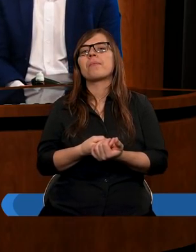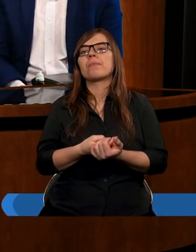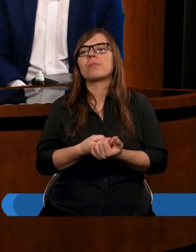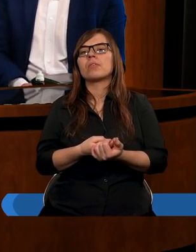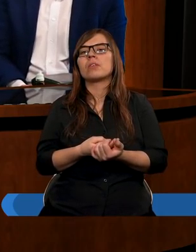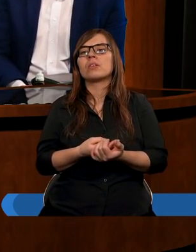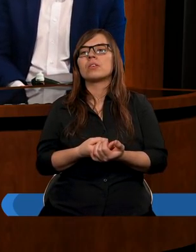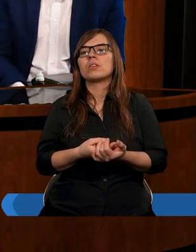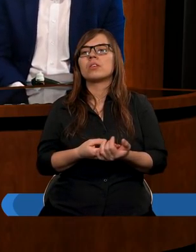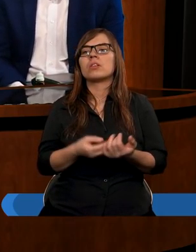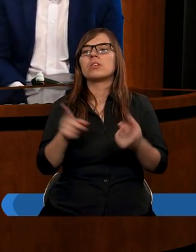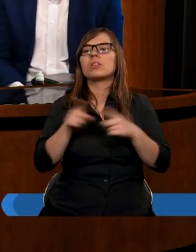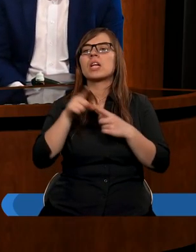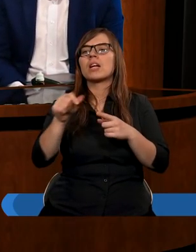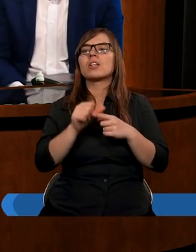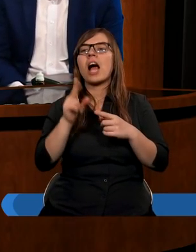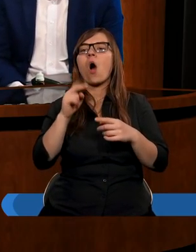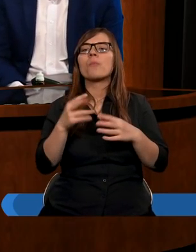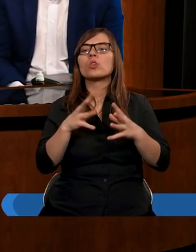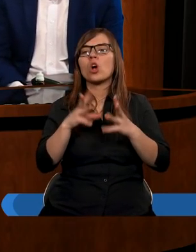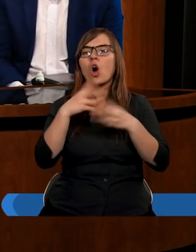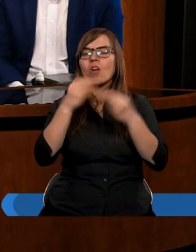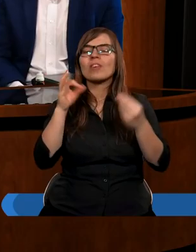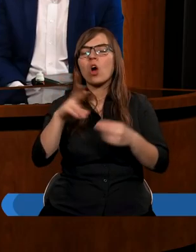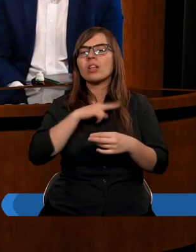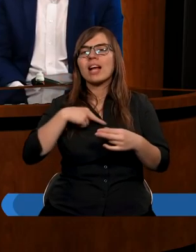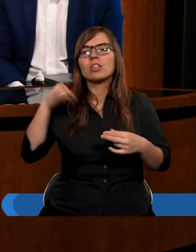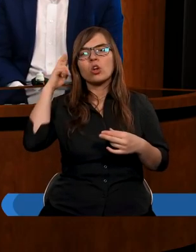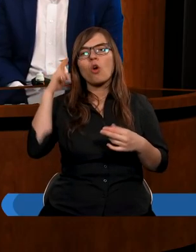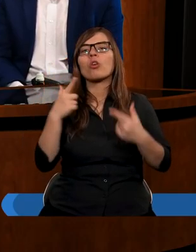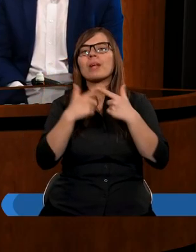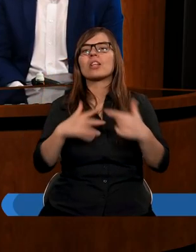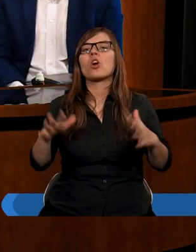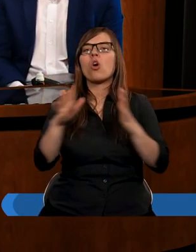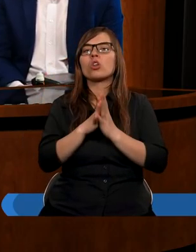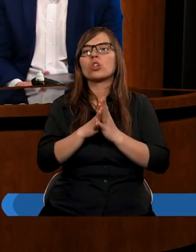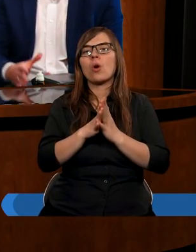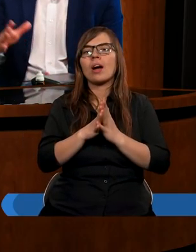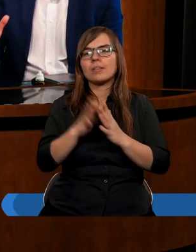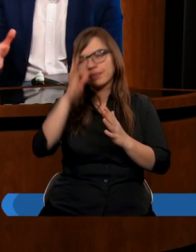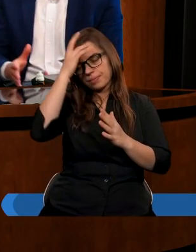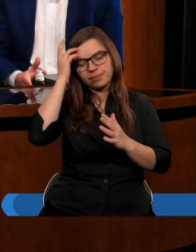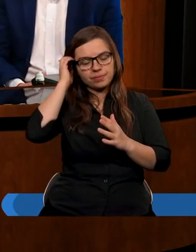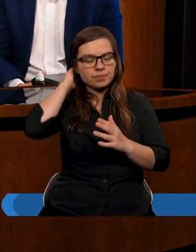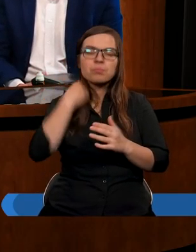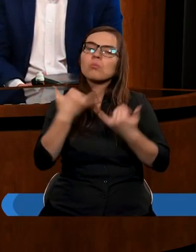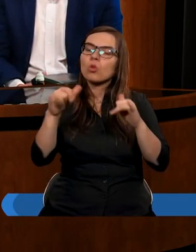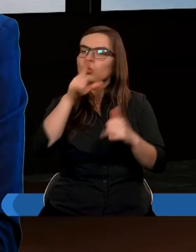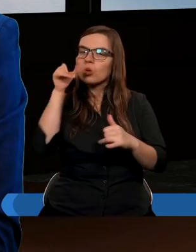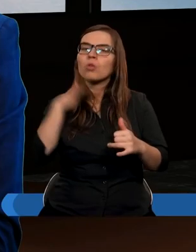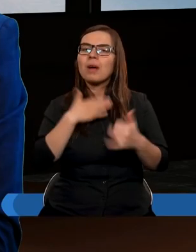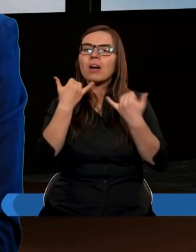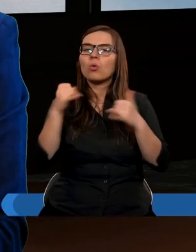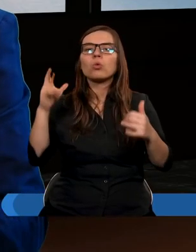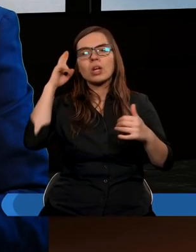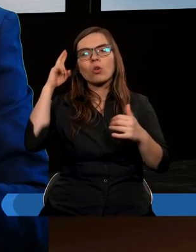Ja myślę, że cały tutaj szkopuł się rozbija o nasze zrozumienie Kościoła, bo różni ludzie mają różne zrozumienie